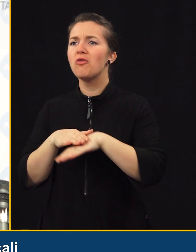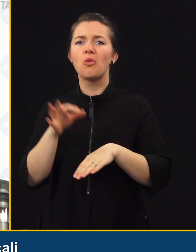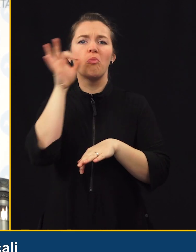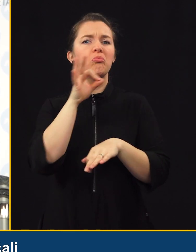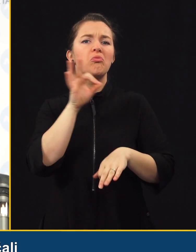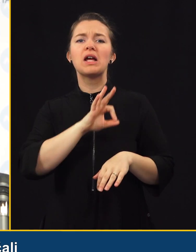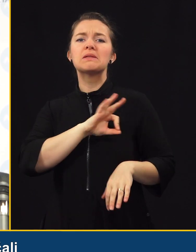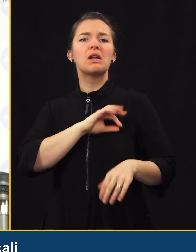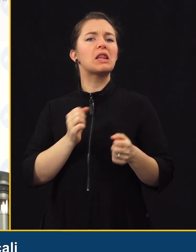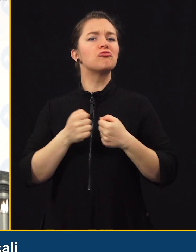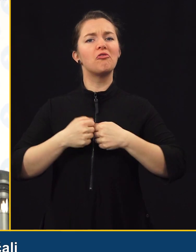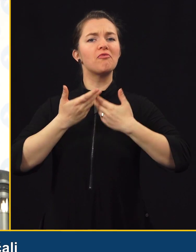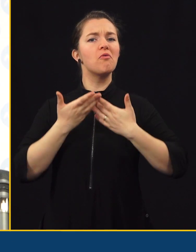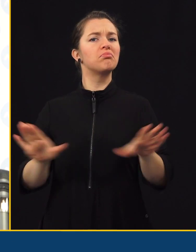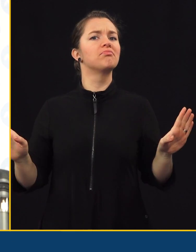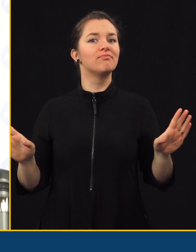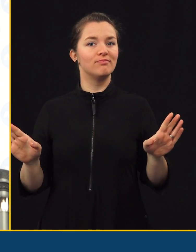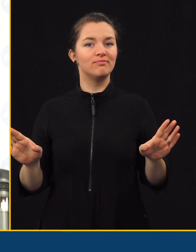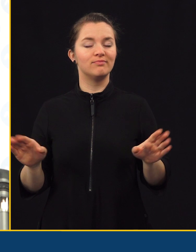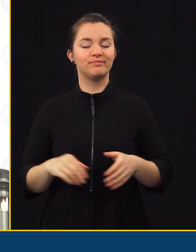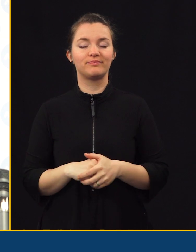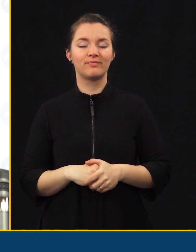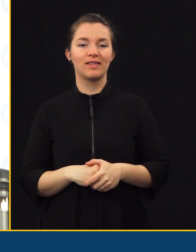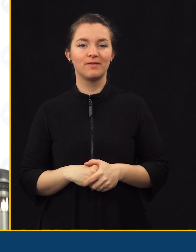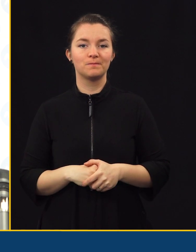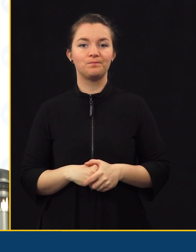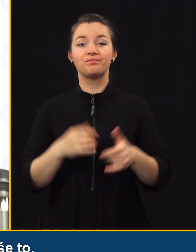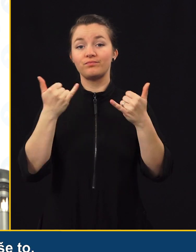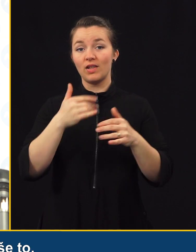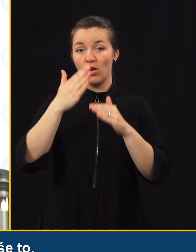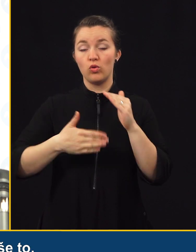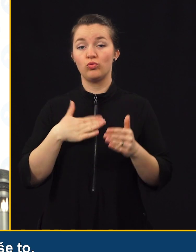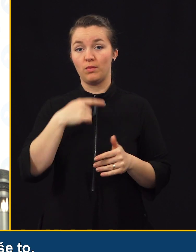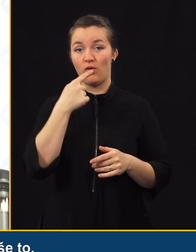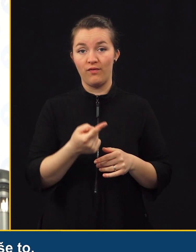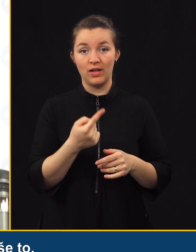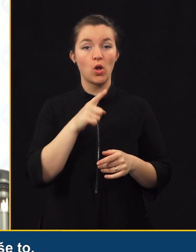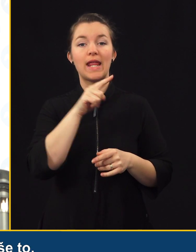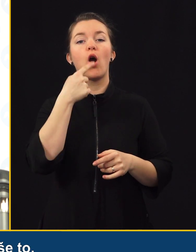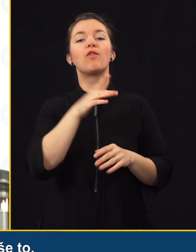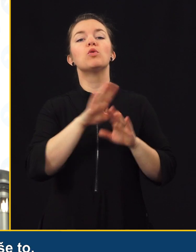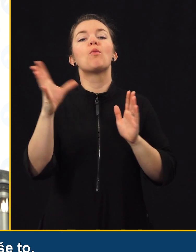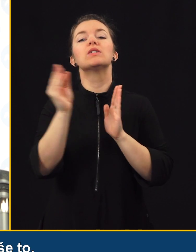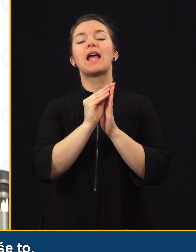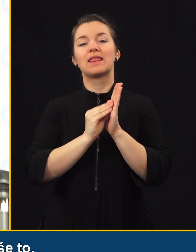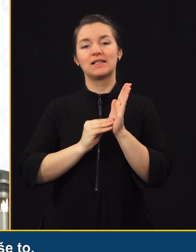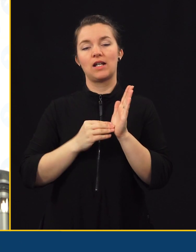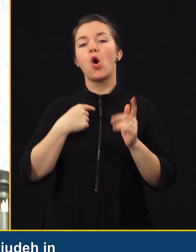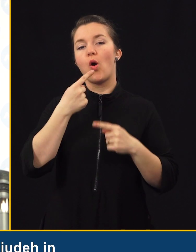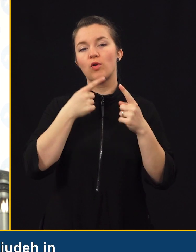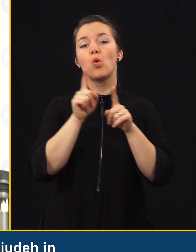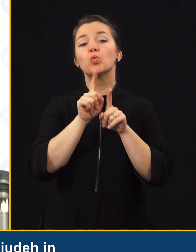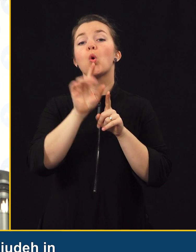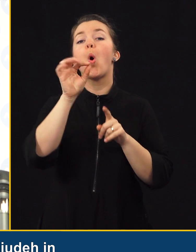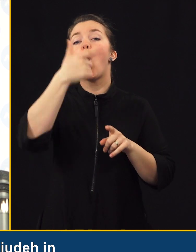o smrtnih žrtvah. Zdaj bi pa povedal na koncu, je to, da ne govorimo samo o statistiki, seveda